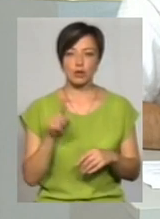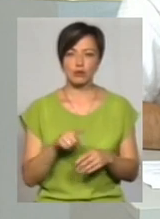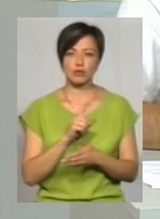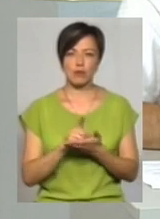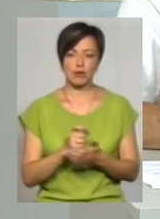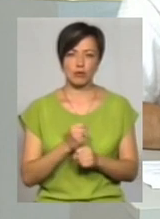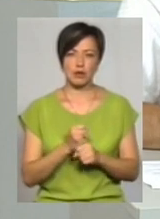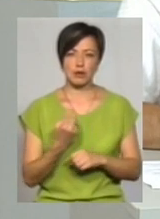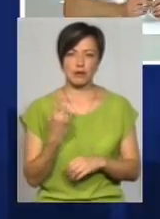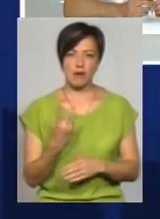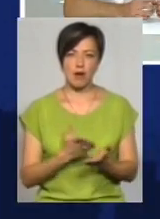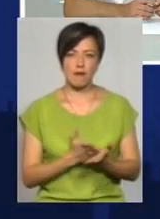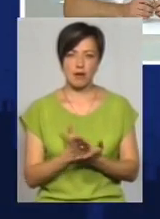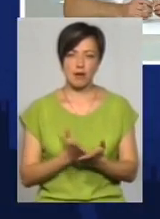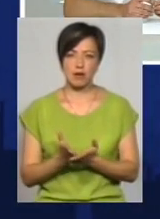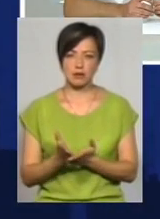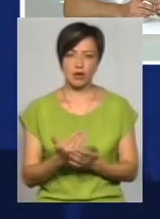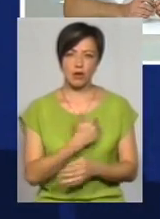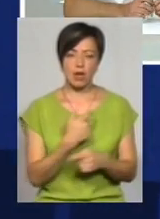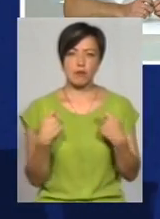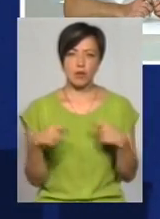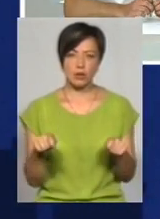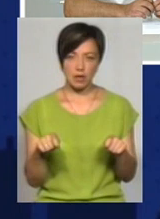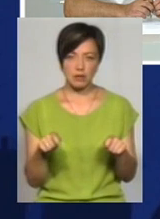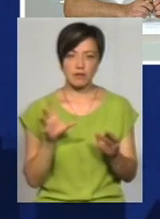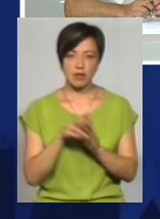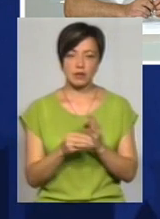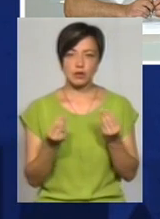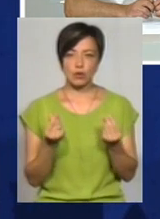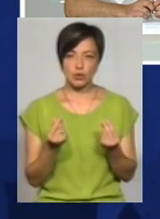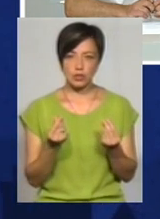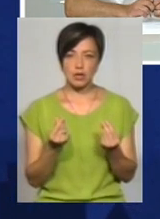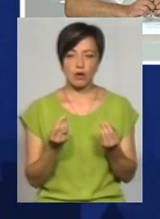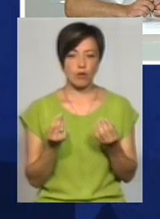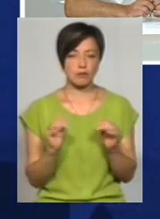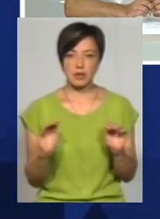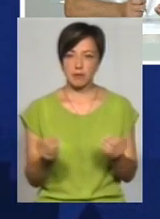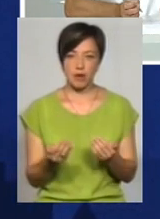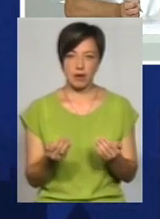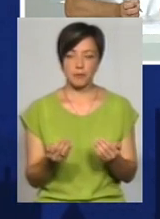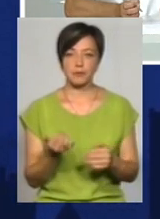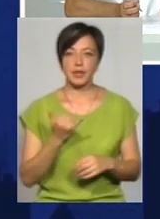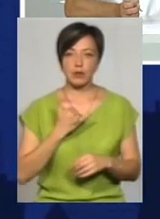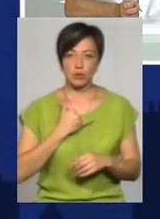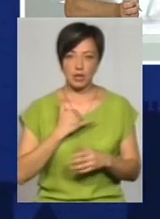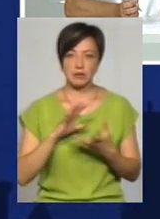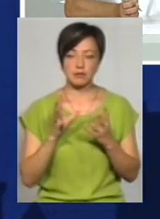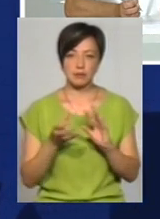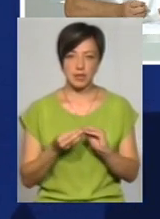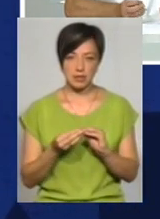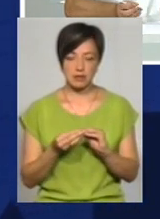мають робити. Два варіанти робити. Вони хочуть її продати або вкласти кошти мінімальні. Нас, в принципі,